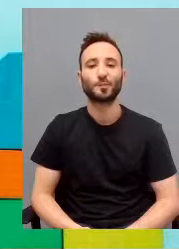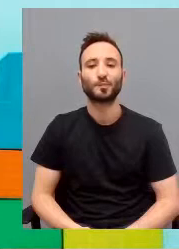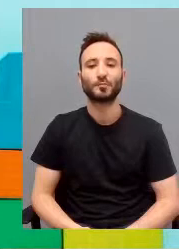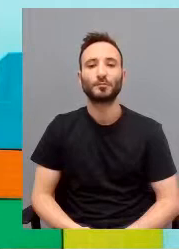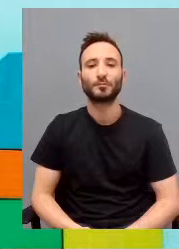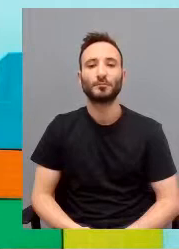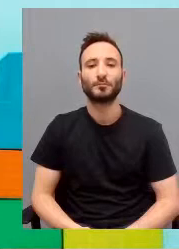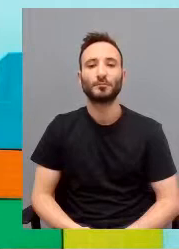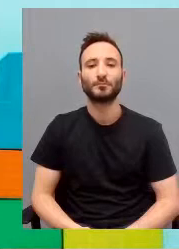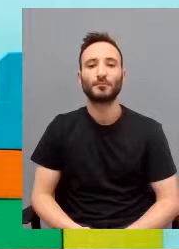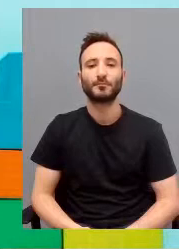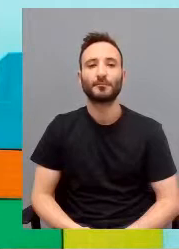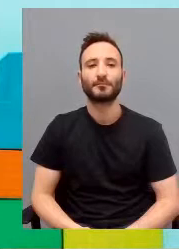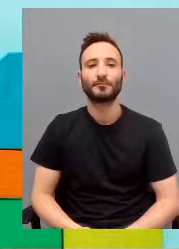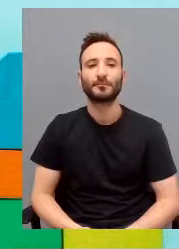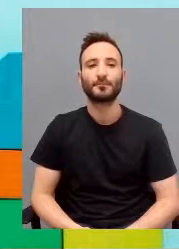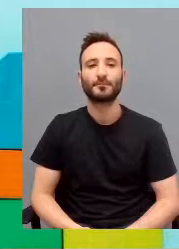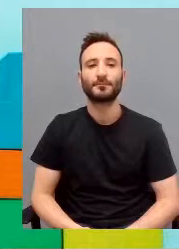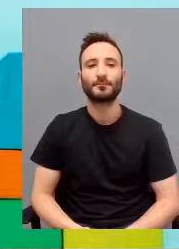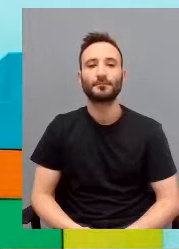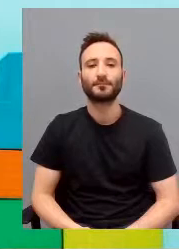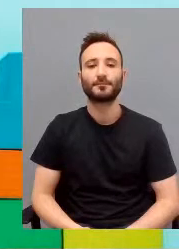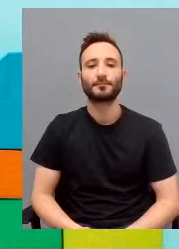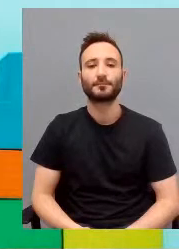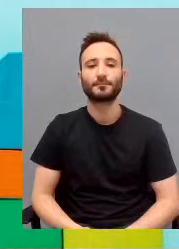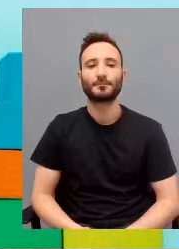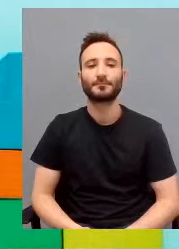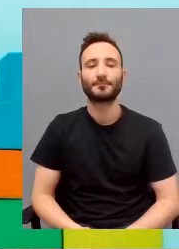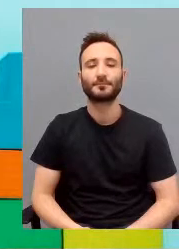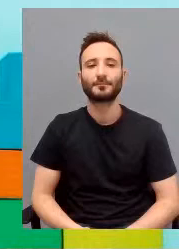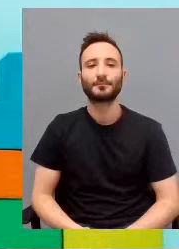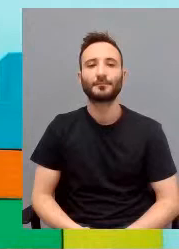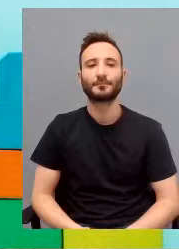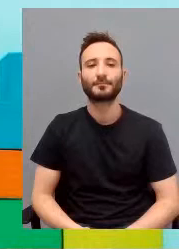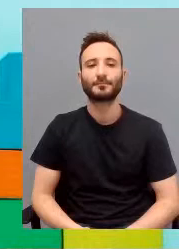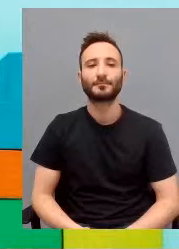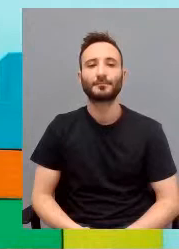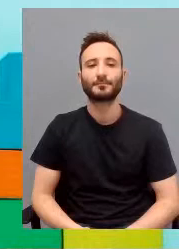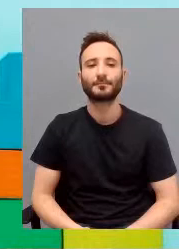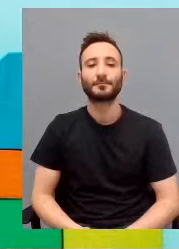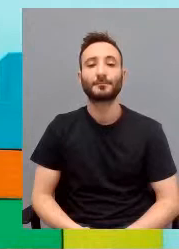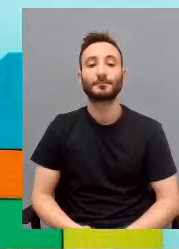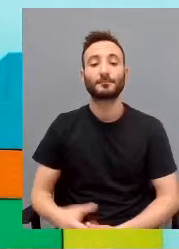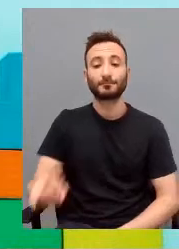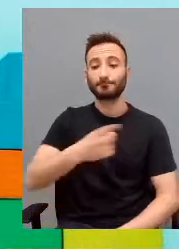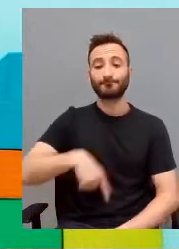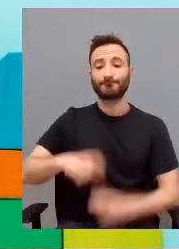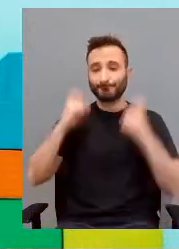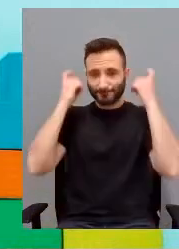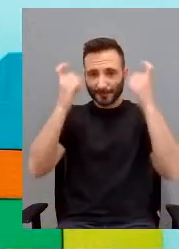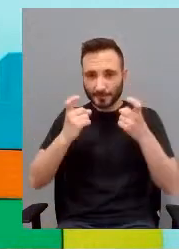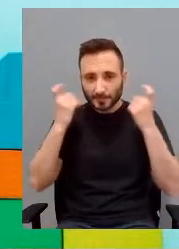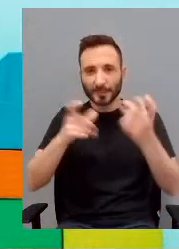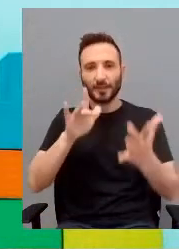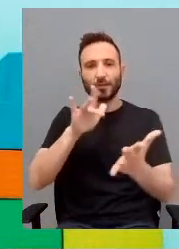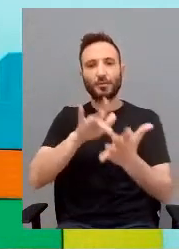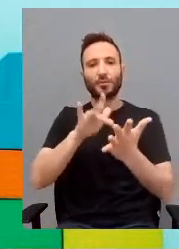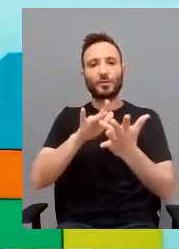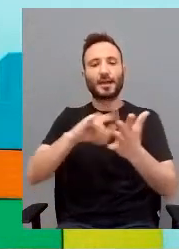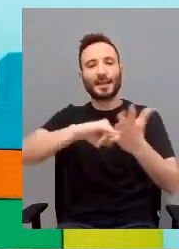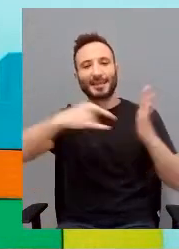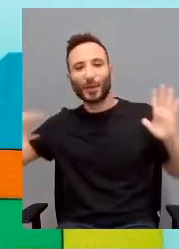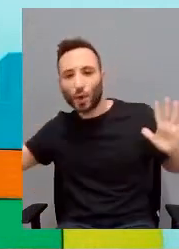proprio per tenerci continuamente in connessione e in contatto con loro. Abbiamo ottenuto l'utilizzo della tecnologia, abbiamo